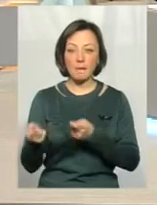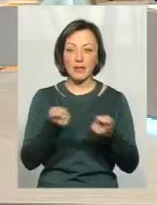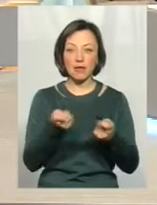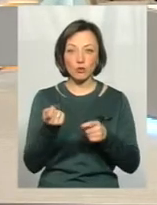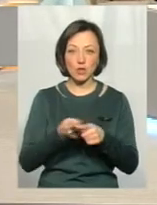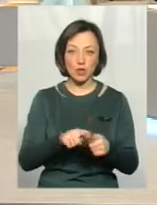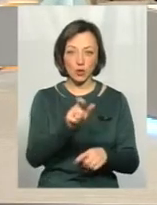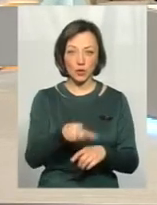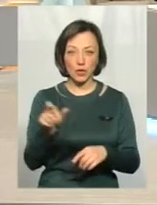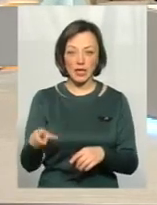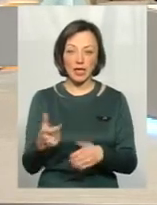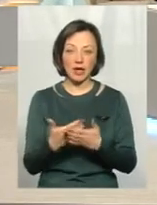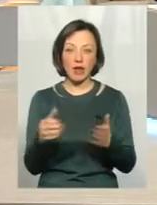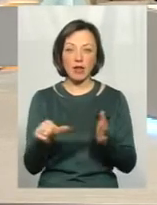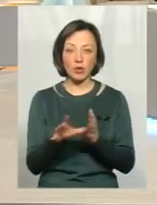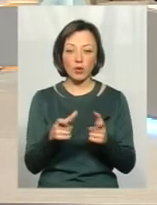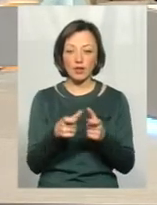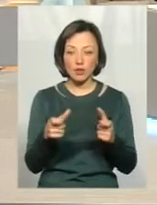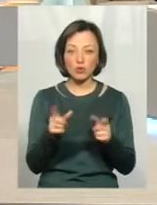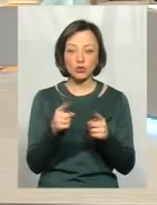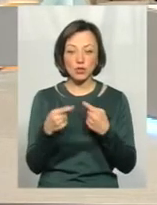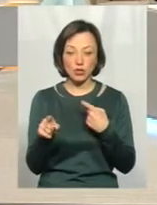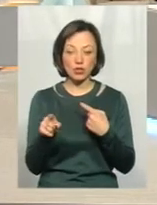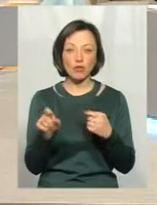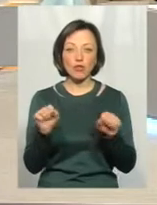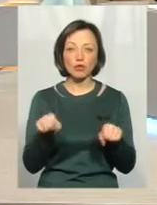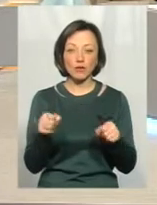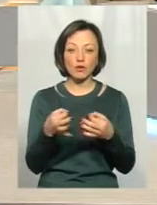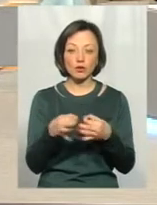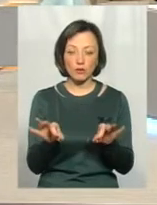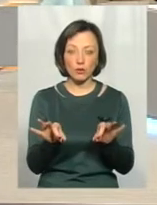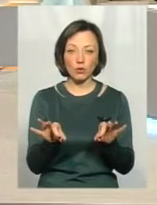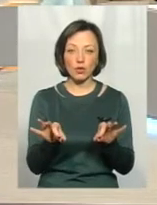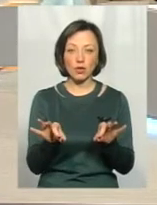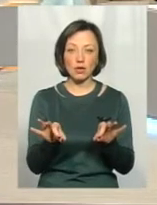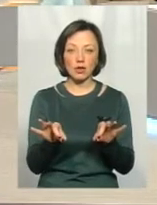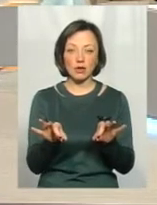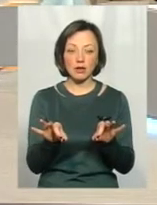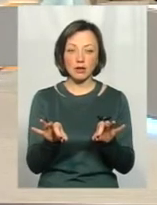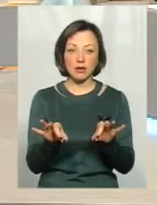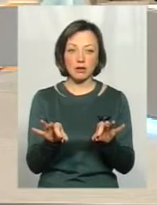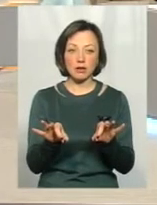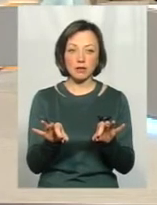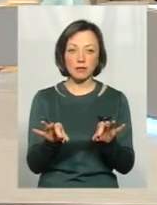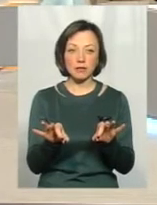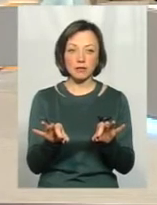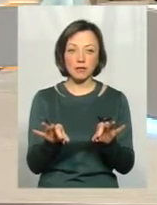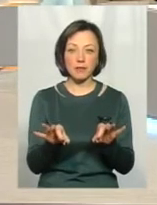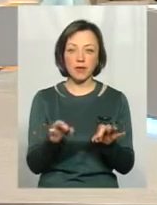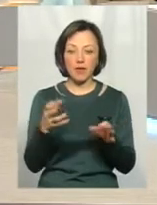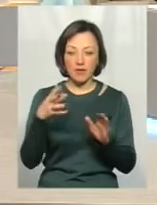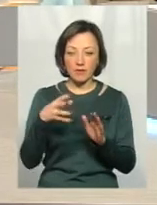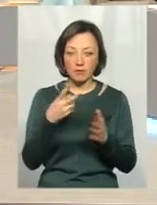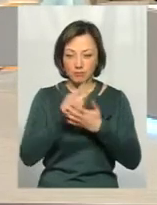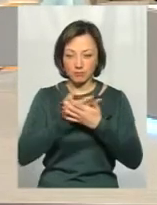цих людей. І ті електронні впадки або щось інше, можливо, дозволить винести цим маршрутнім перевезенням якусь прозору